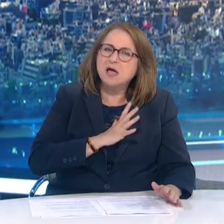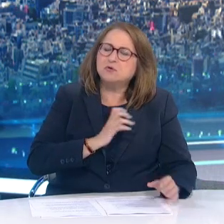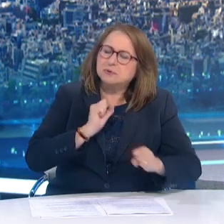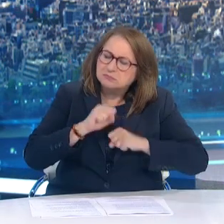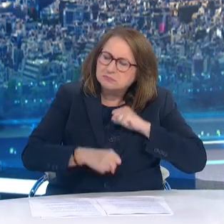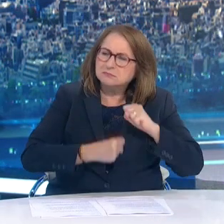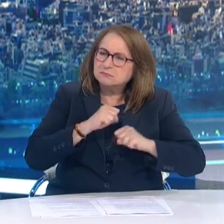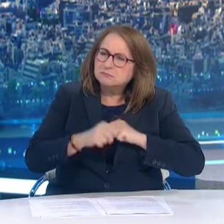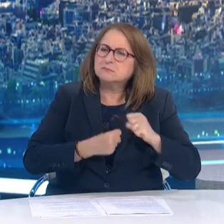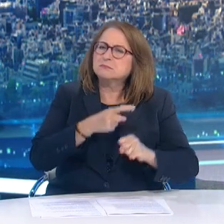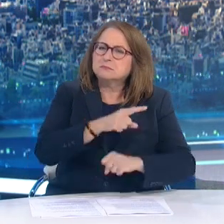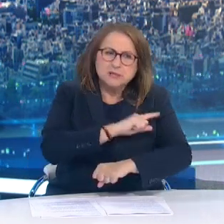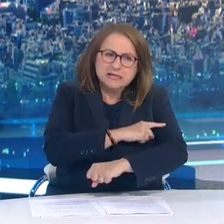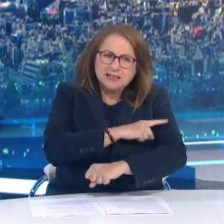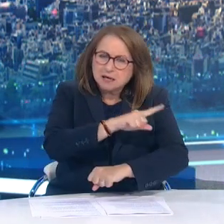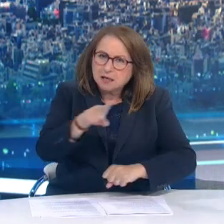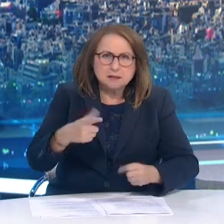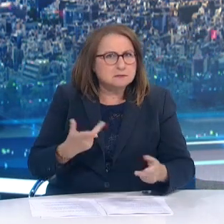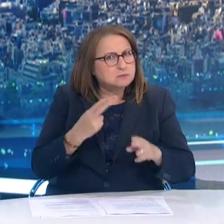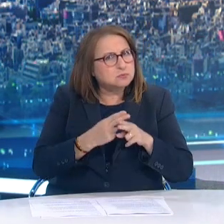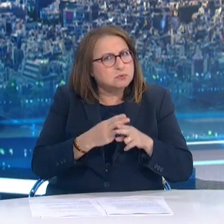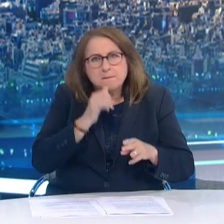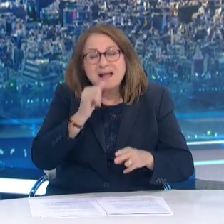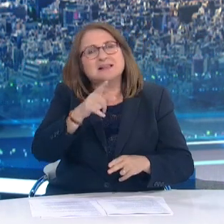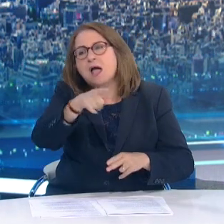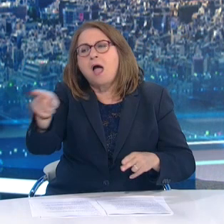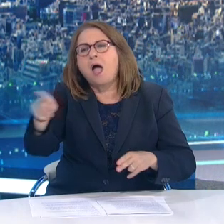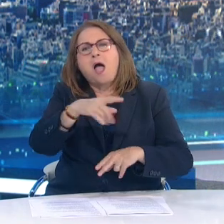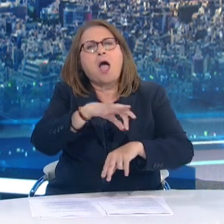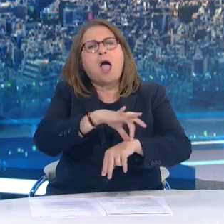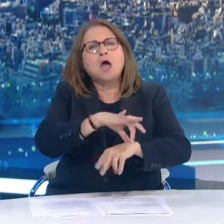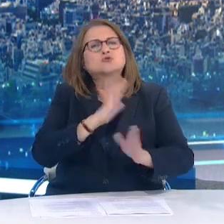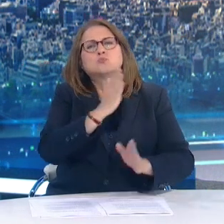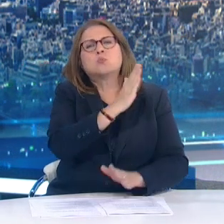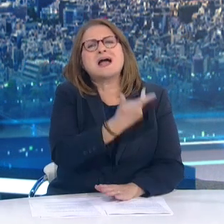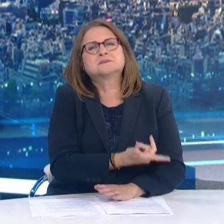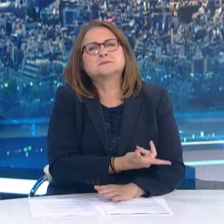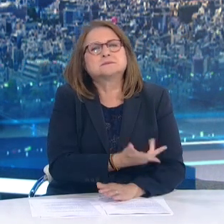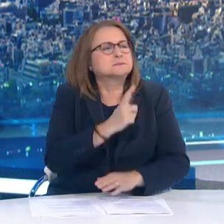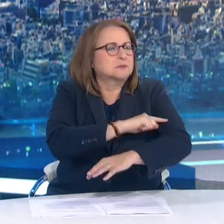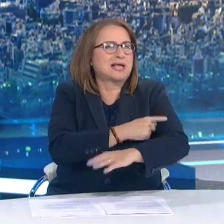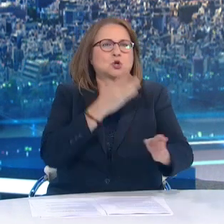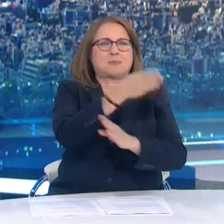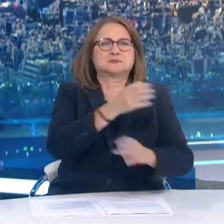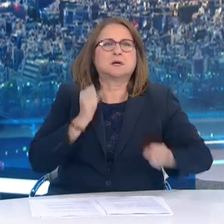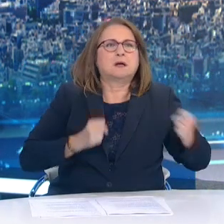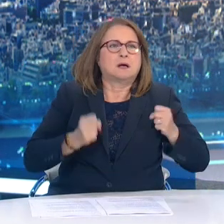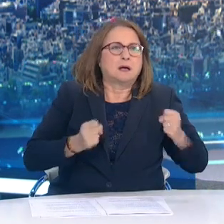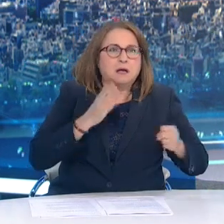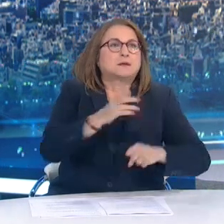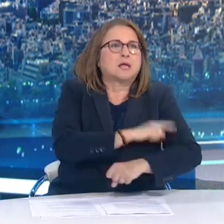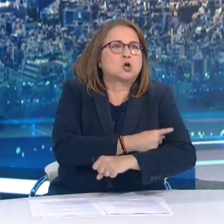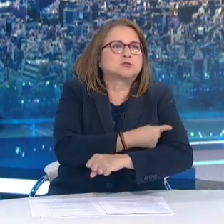Όταν είχαμε πρόβλημα Απευθυνόμασταν για να μας δώσουν λύσεις Είναι τόσο απλά τα πράγματα Και νομίζω το παγκόσμιο